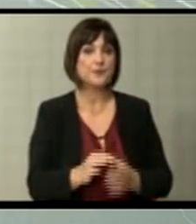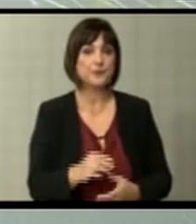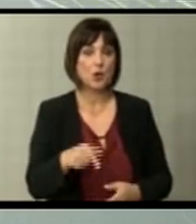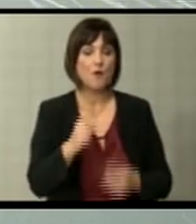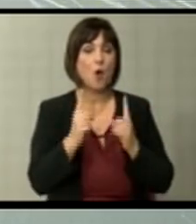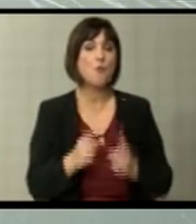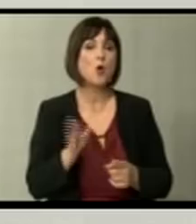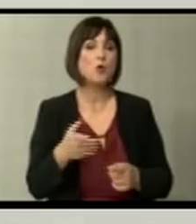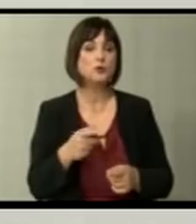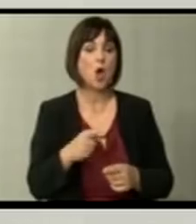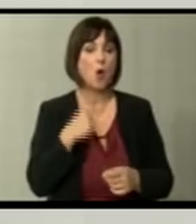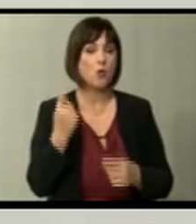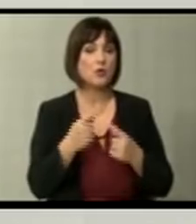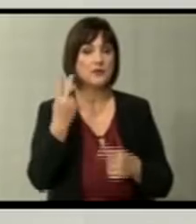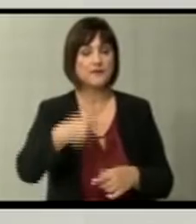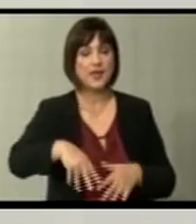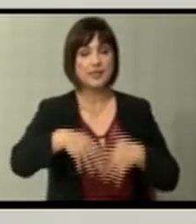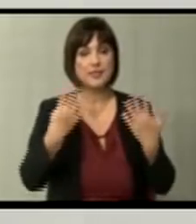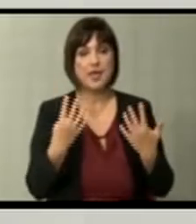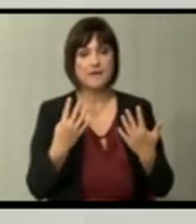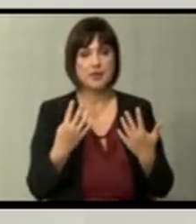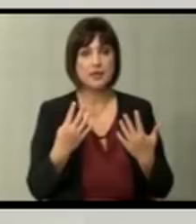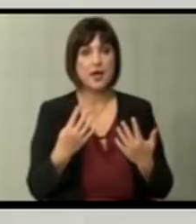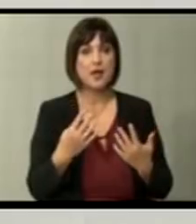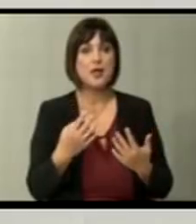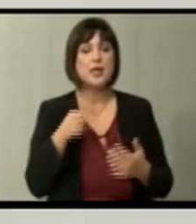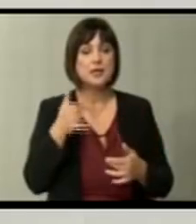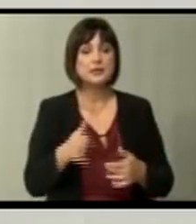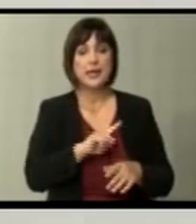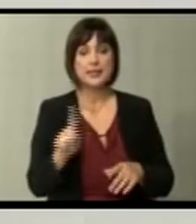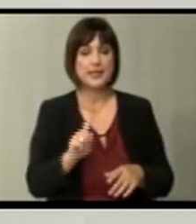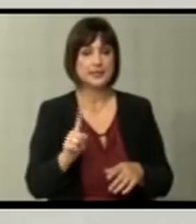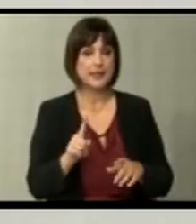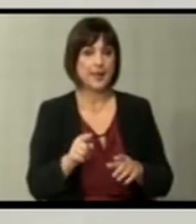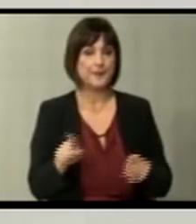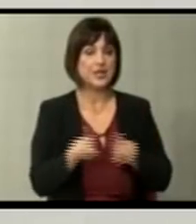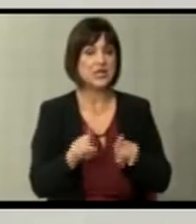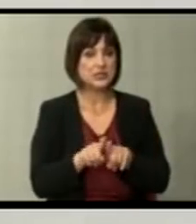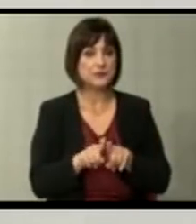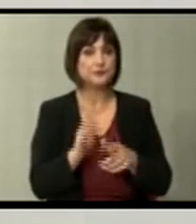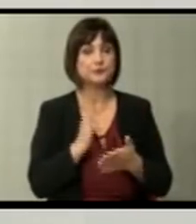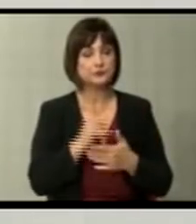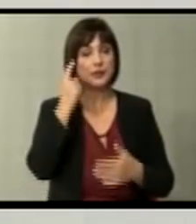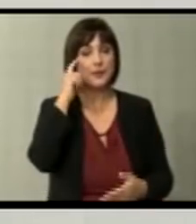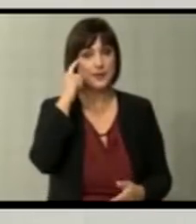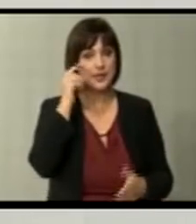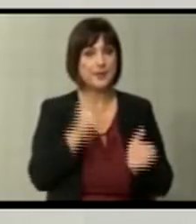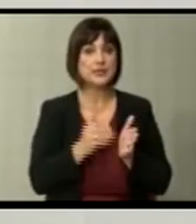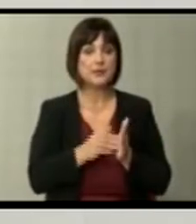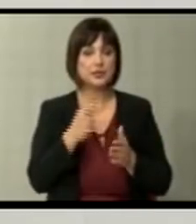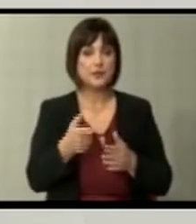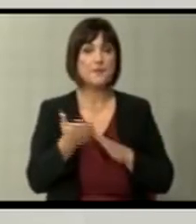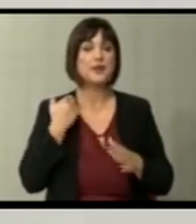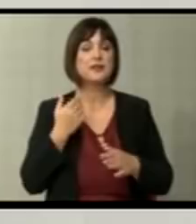пошто и ако околностите 2009-та и сега не се ристи, затоа сметам дека треба да има